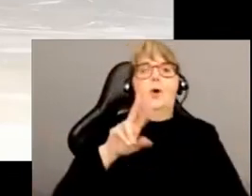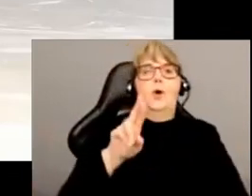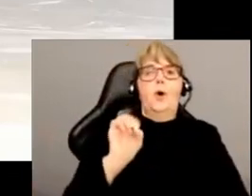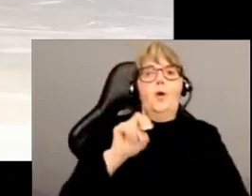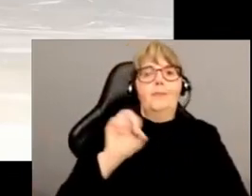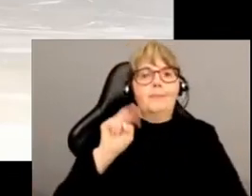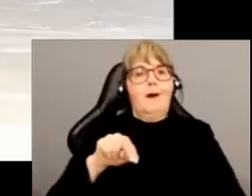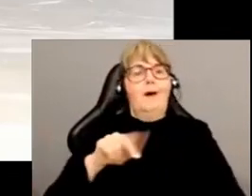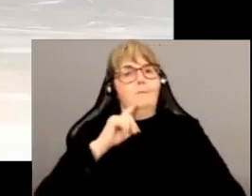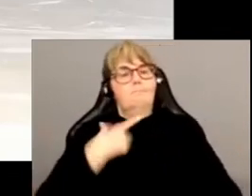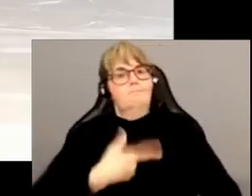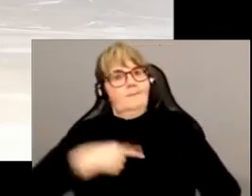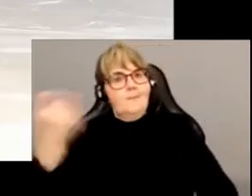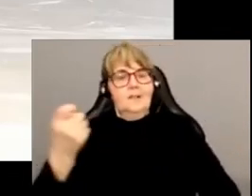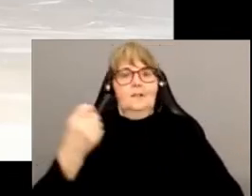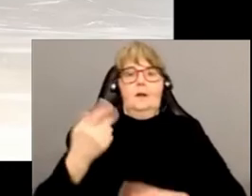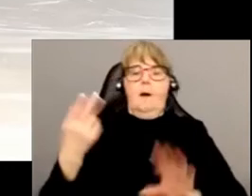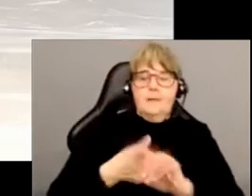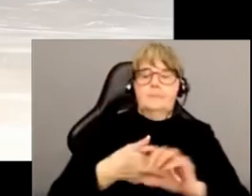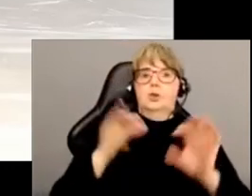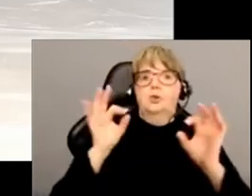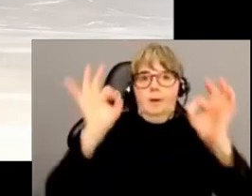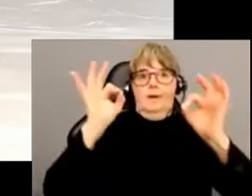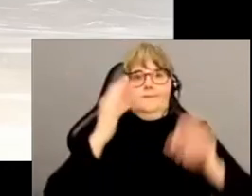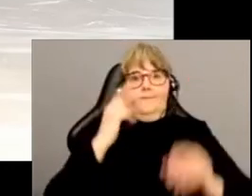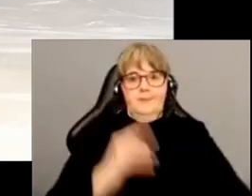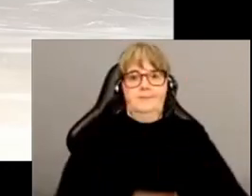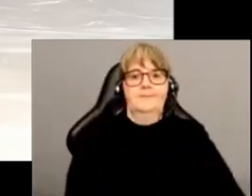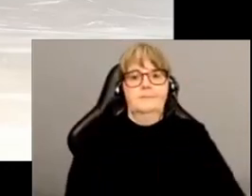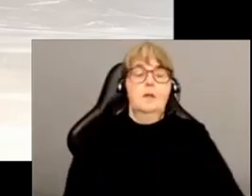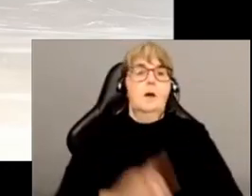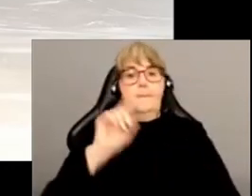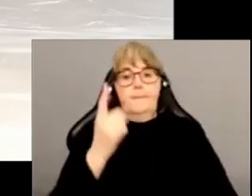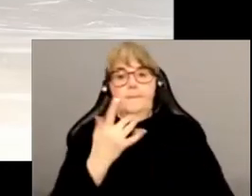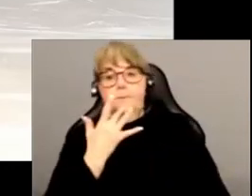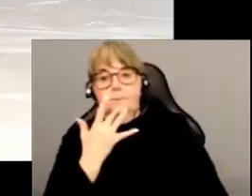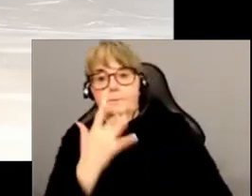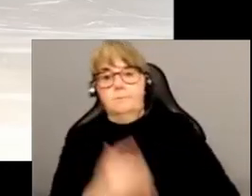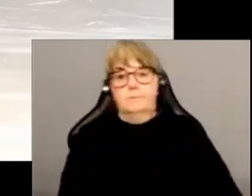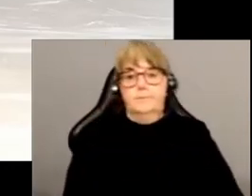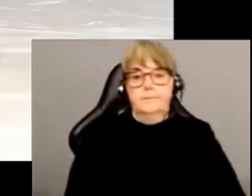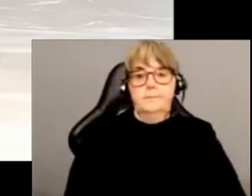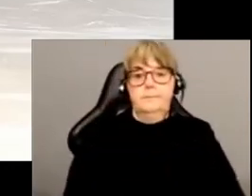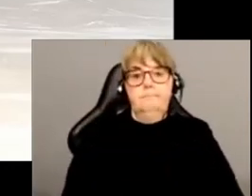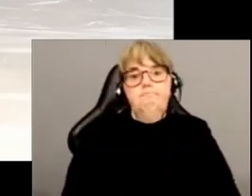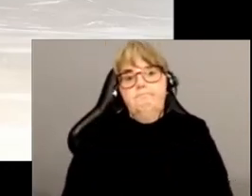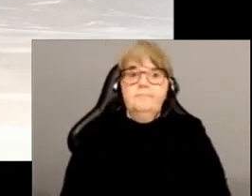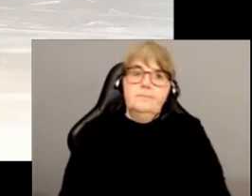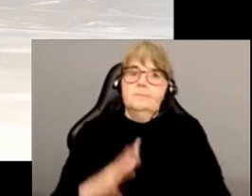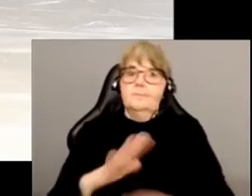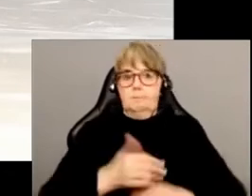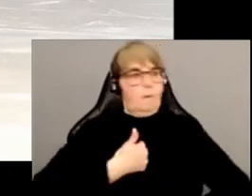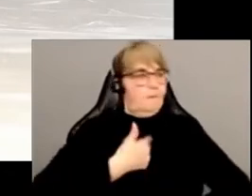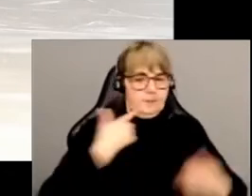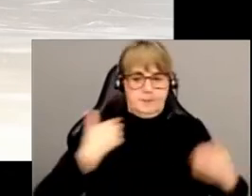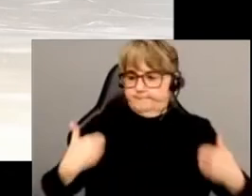invité à participer à cet ouvrage superbe. Je commence par dire quelques mots sur moi-même.